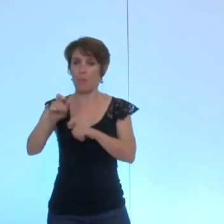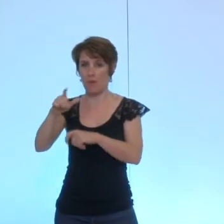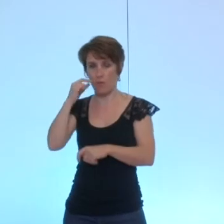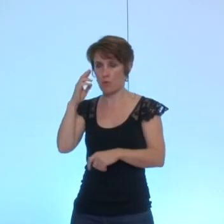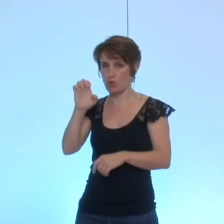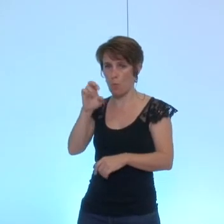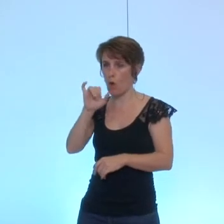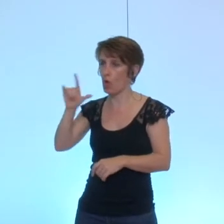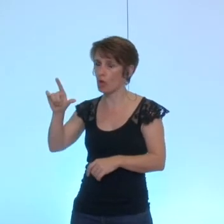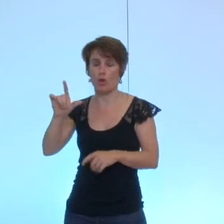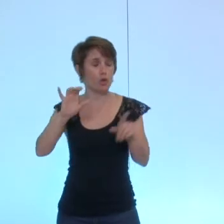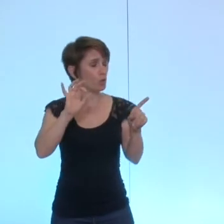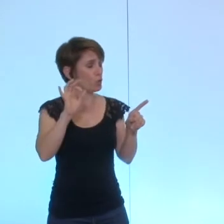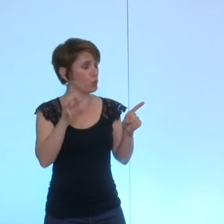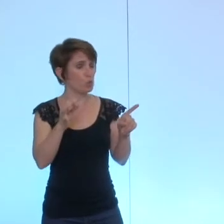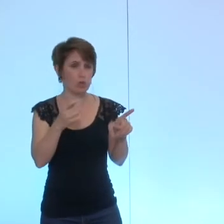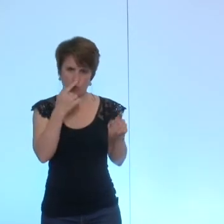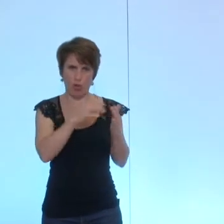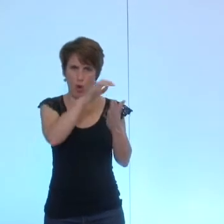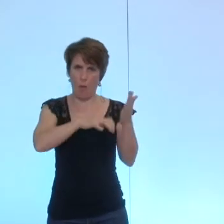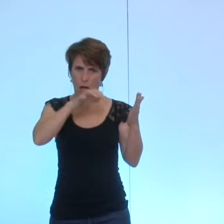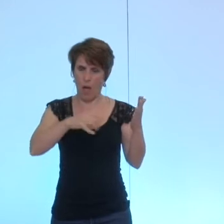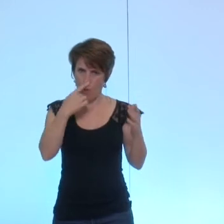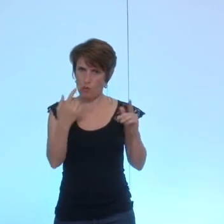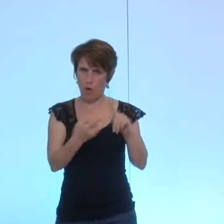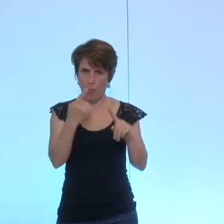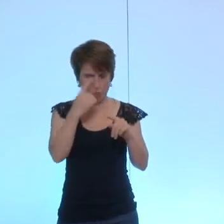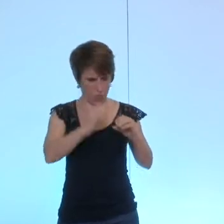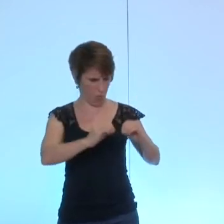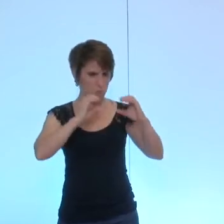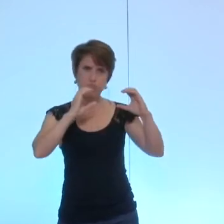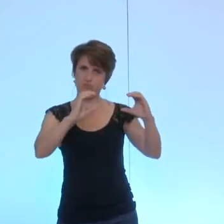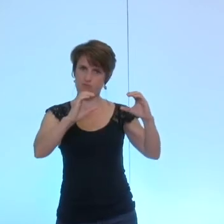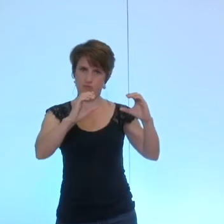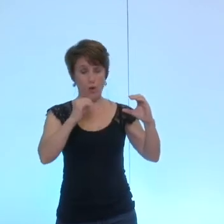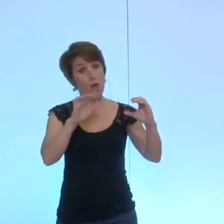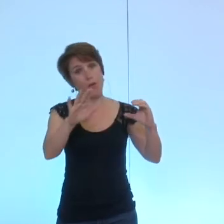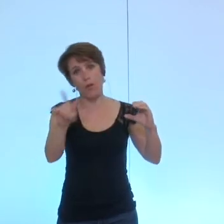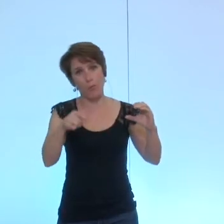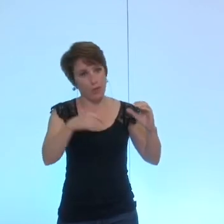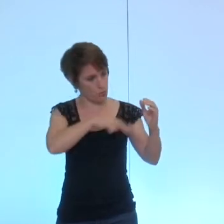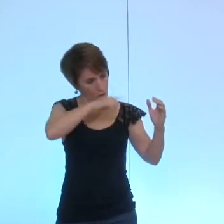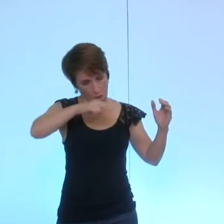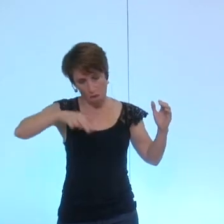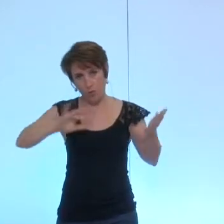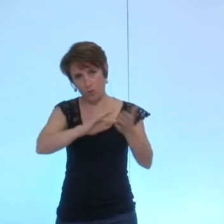monsieur le maire très rapidement bon je pense que ce sont quand même des rapports assez importants vu la quantité de pages qui nous sont adressées on n'a pas tout seul le temps de lire les étudiants en